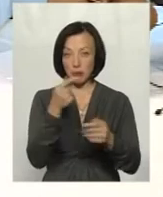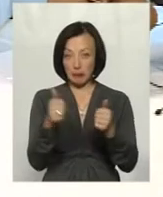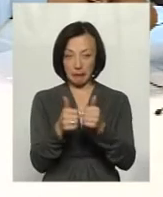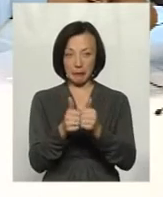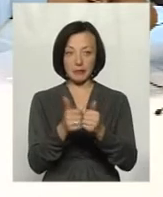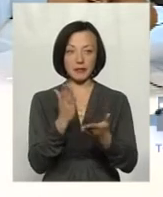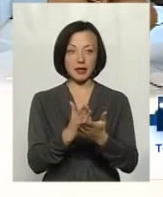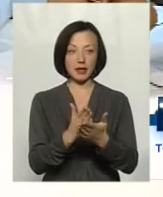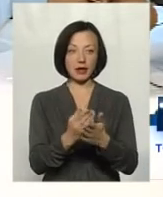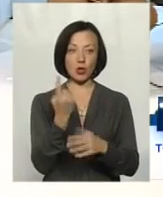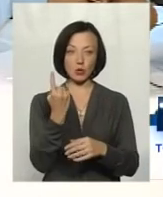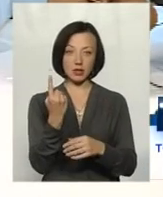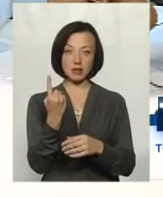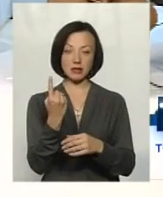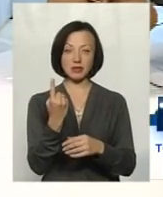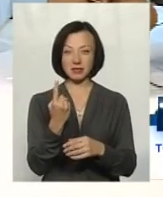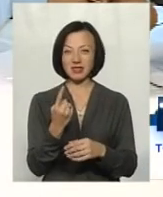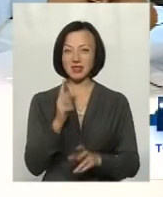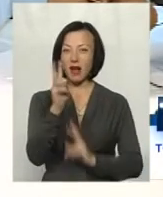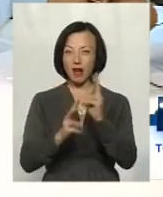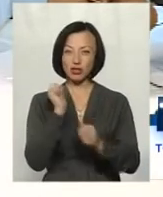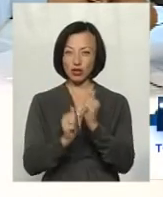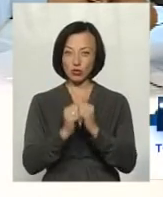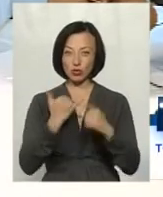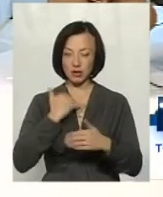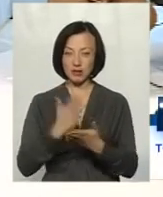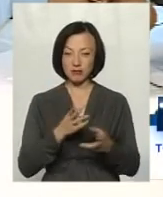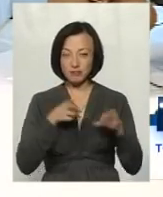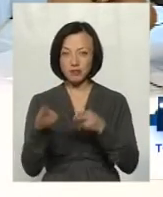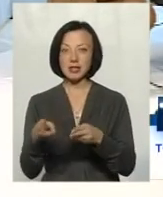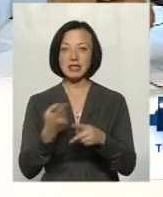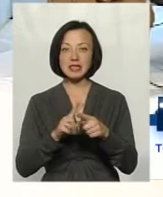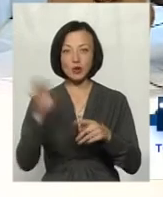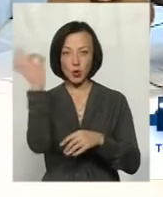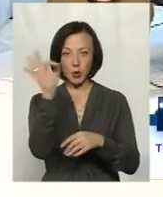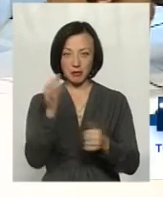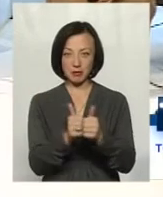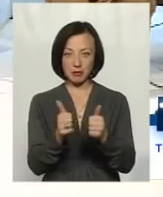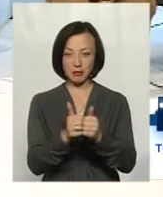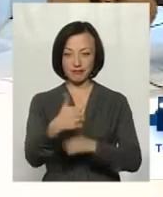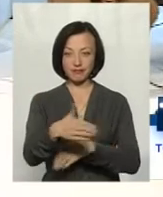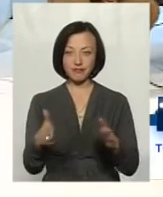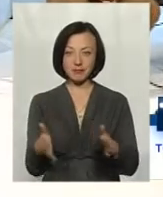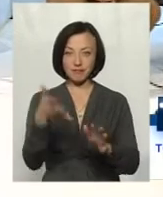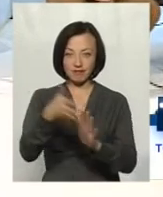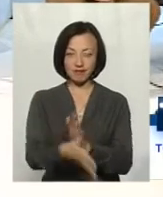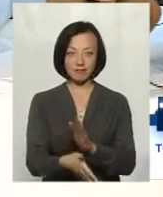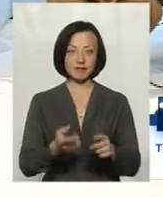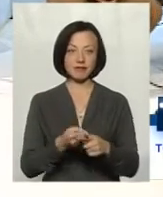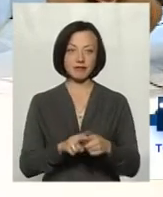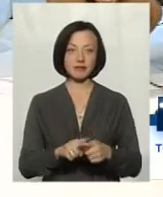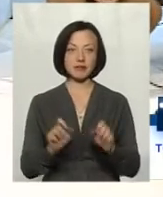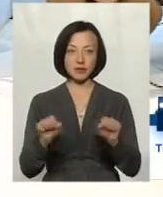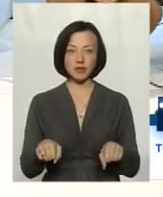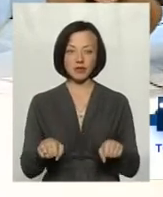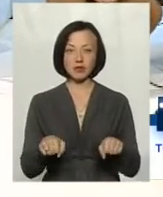один з водів скарг, на який ми дуже часто виїжджаємо – це саме септики. Якщо є перелив на грунт, це вже прямі наші повноваження, то є же ми